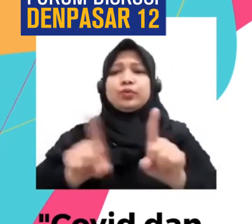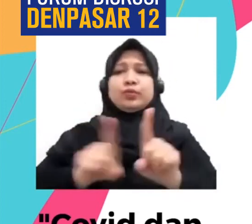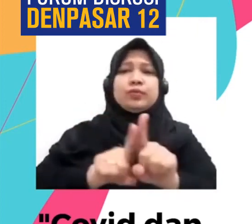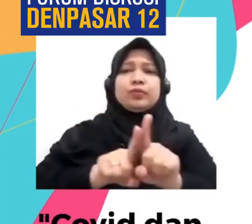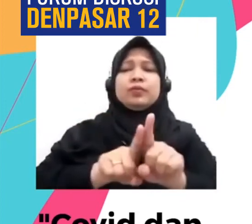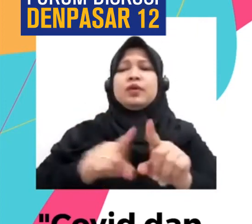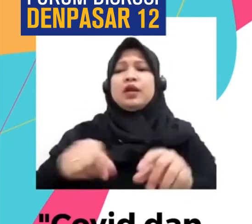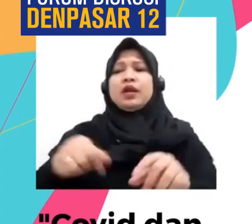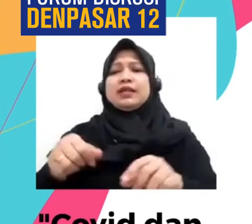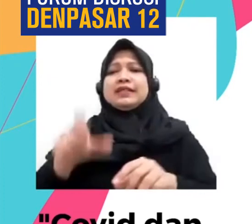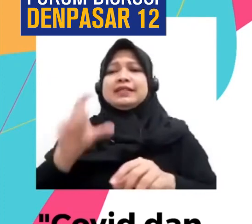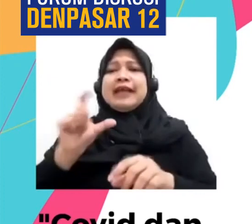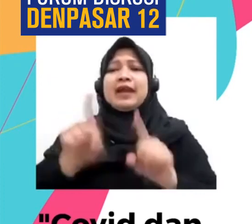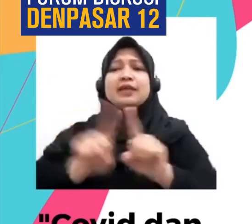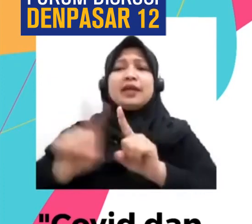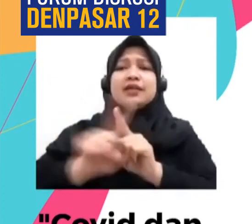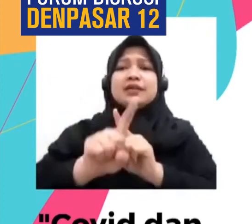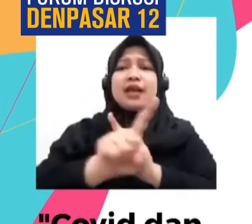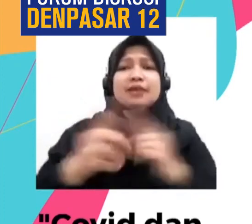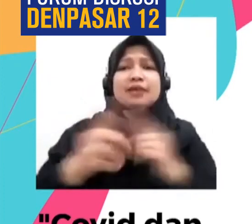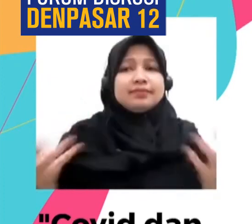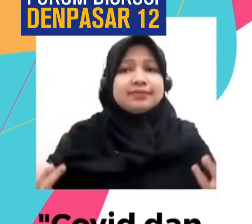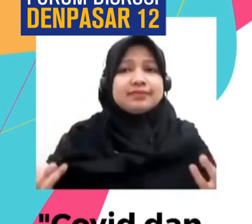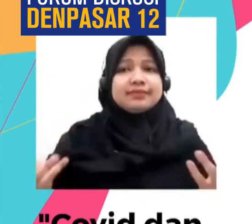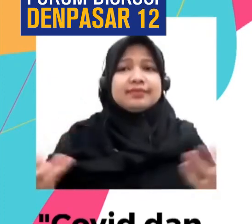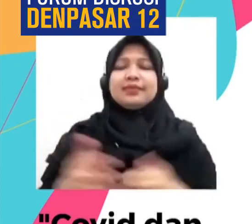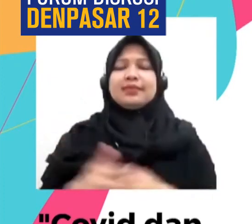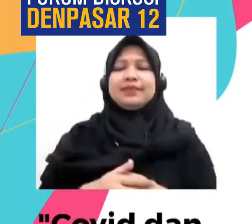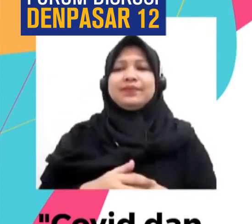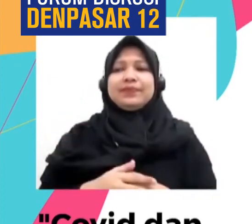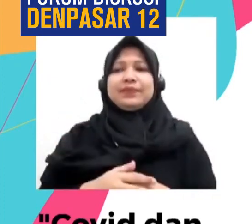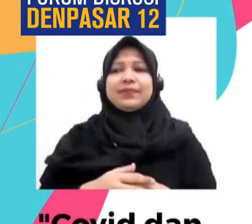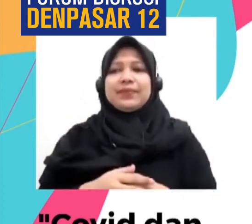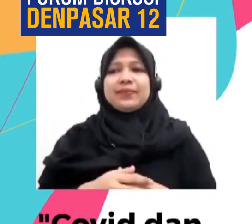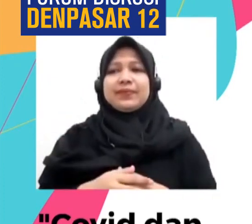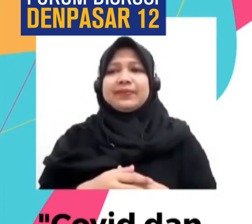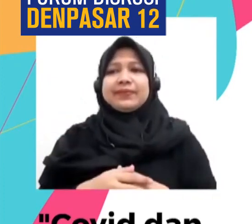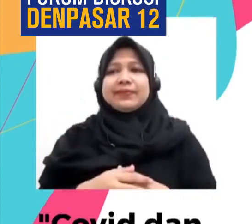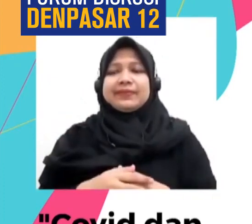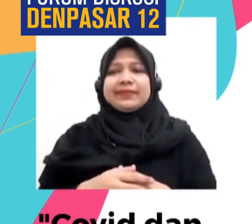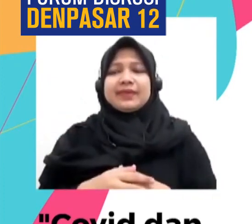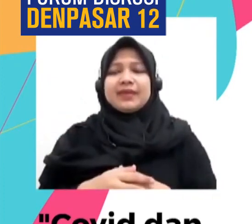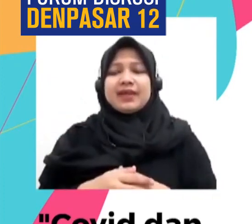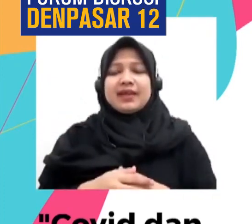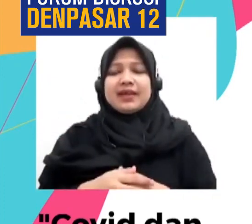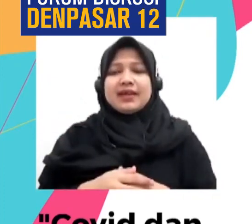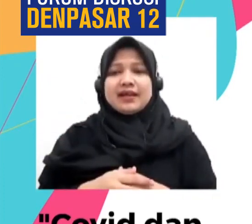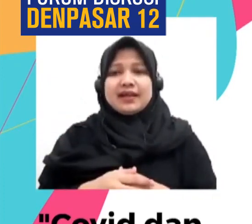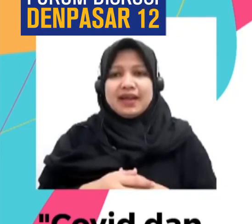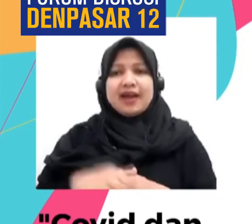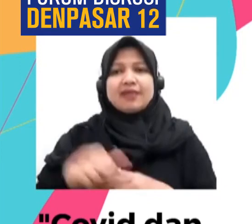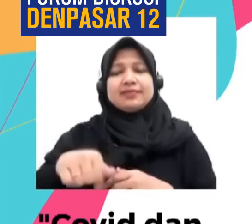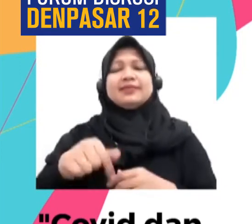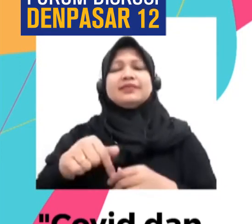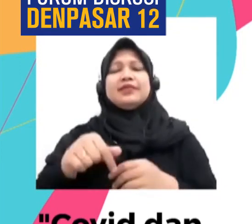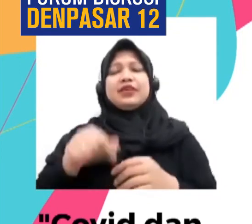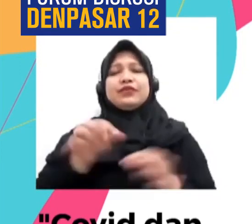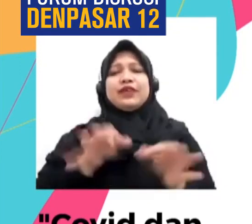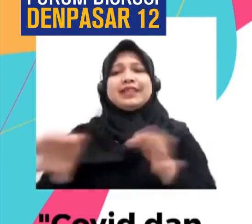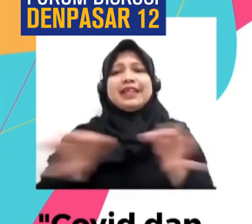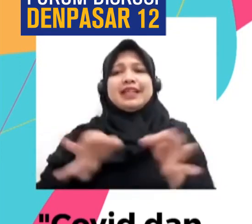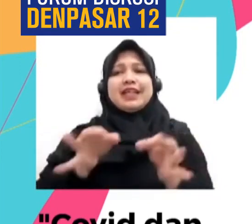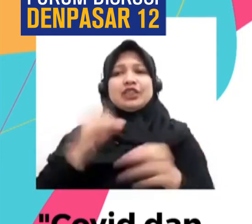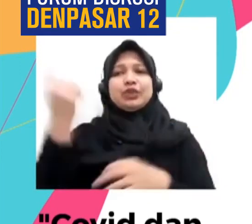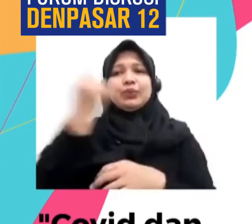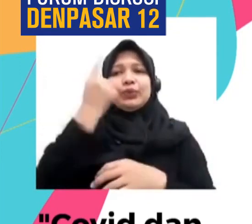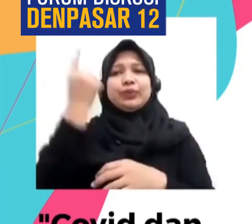Sendiri Bagaimana Menjaga Jara Karena Itu Memang Mesti Ada Perubahan Pada Fasilitas Publik Dalam